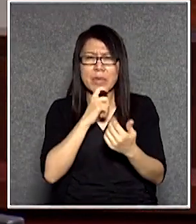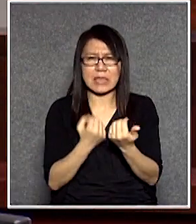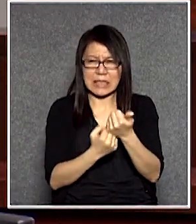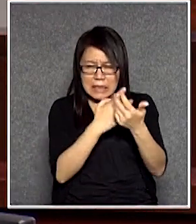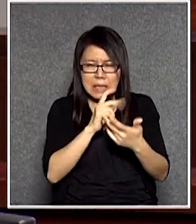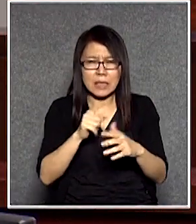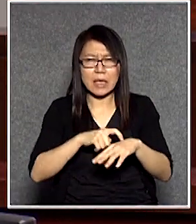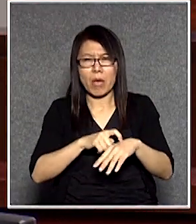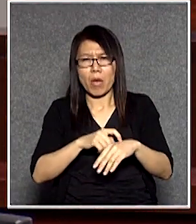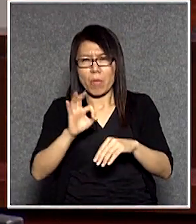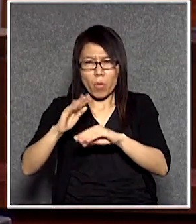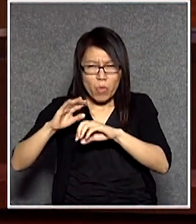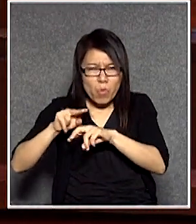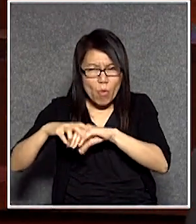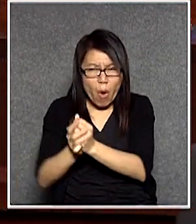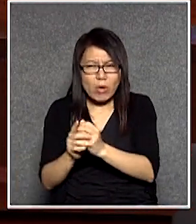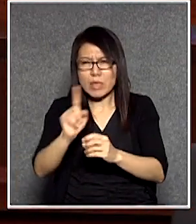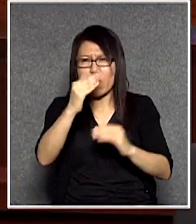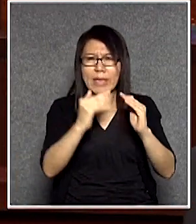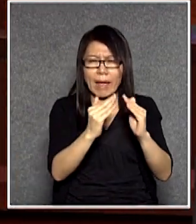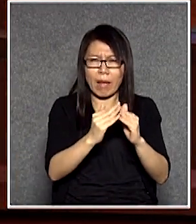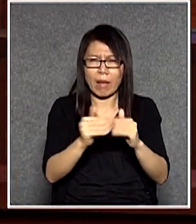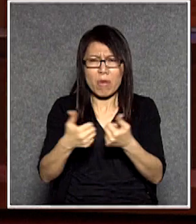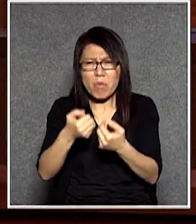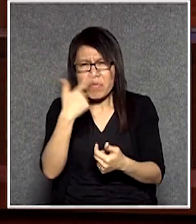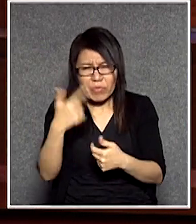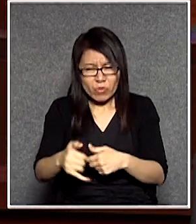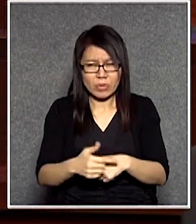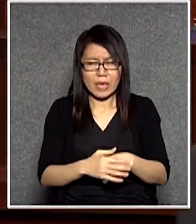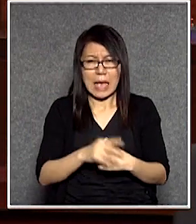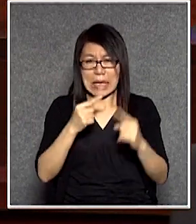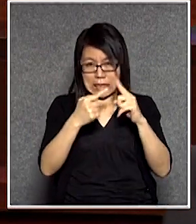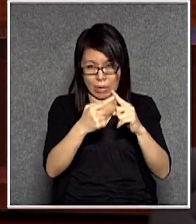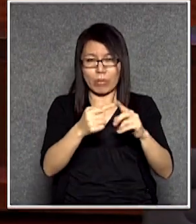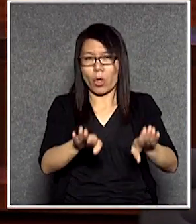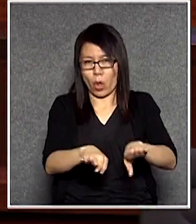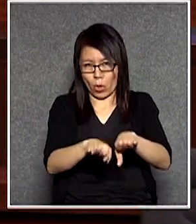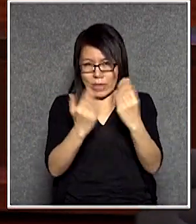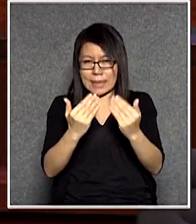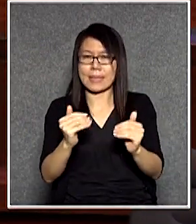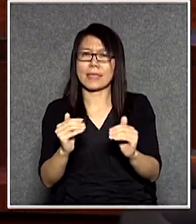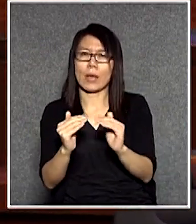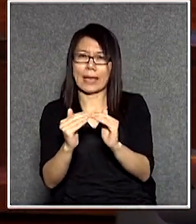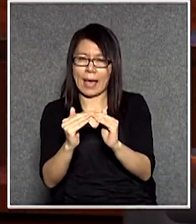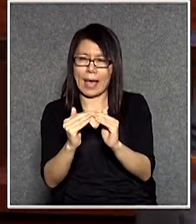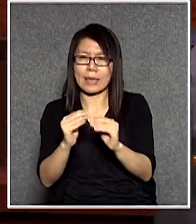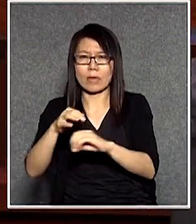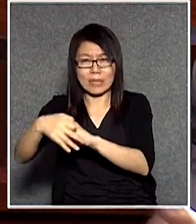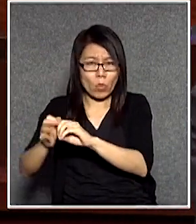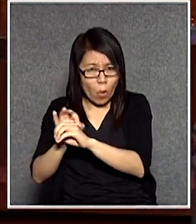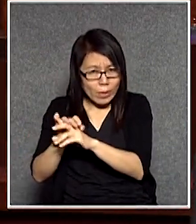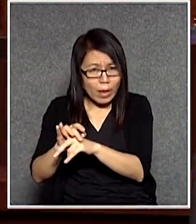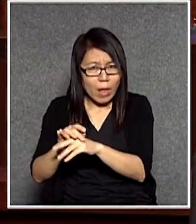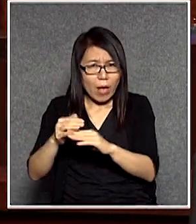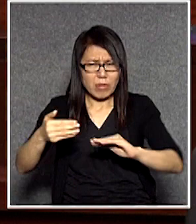你老婆都不肯過你了大哥對不對永遠都是由人開始跟著就家庭然後才到國家反